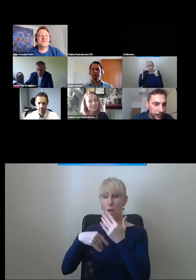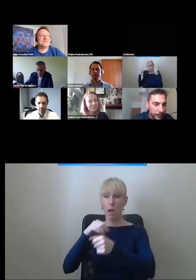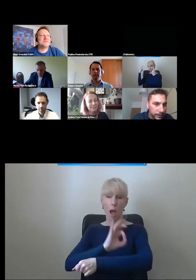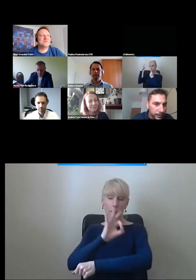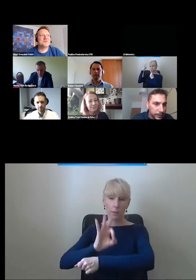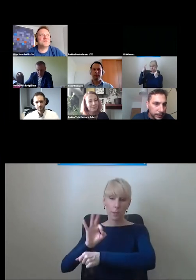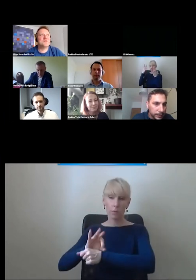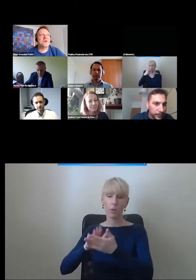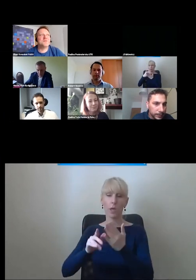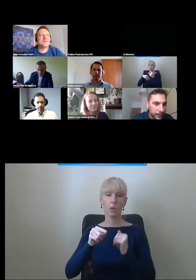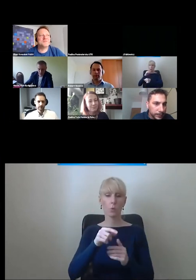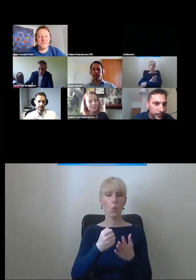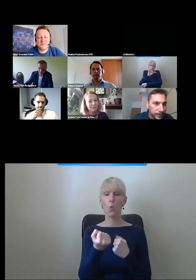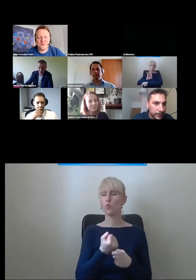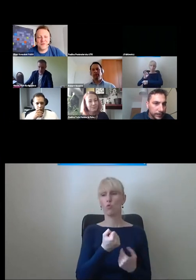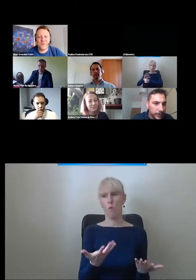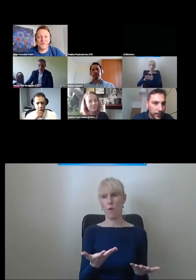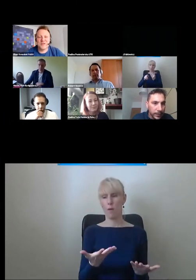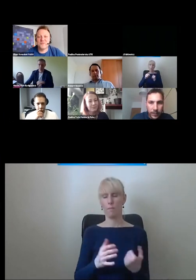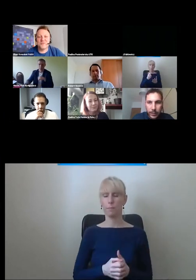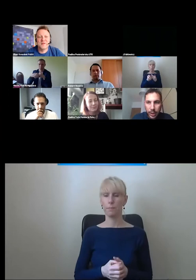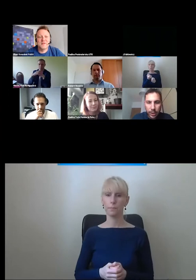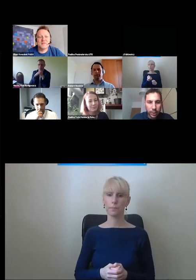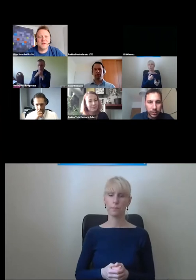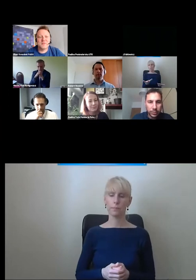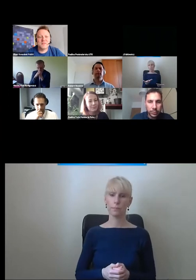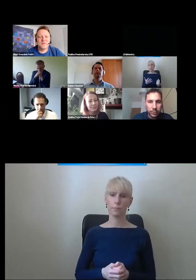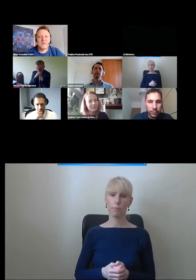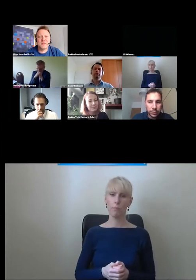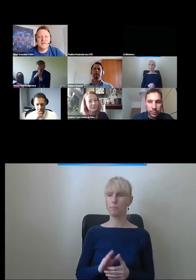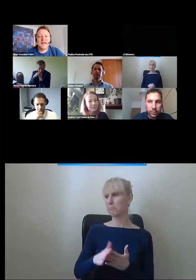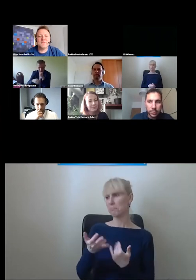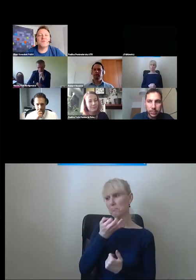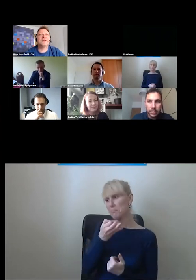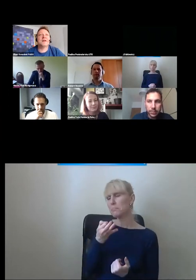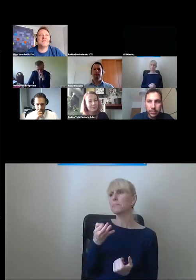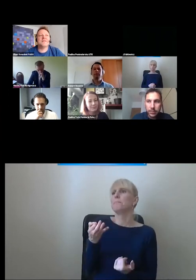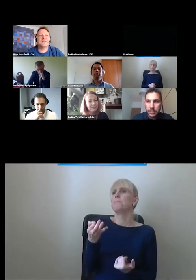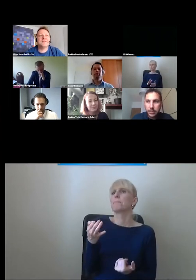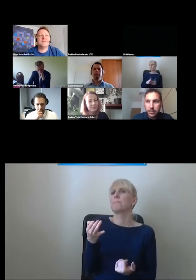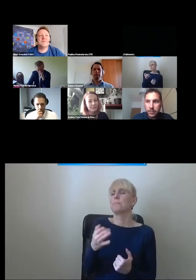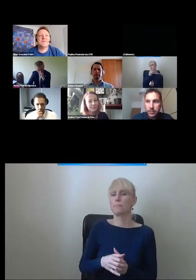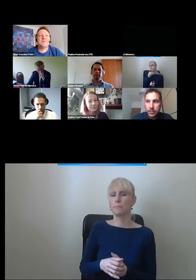jak użytkownicy użytkują. Bo zanim przejdziemy do norm, to chciałbym cię zapytać, jak w ogóle,